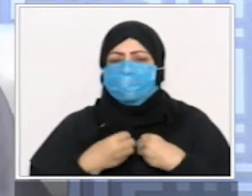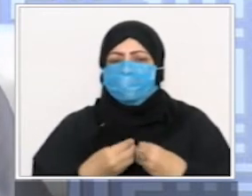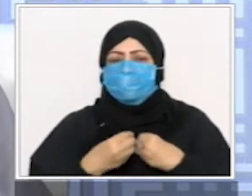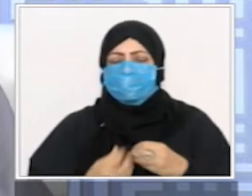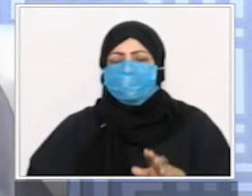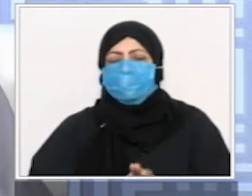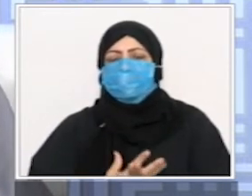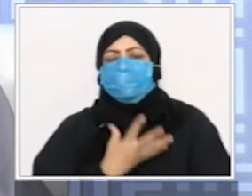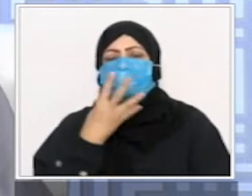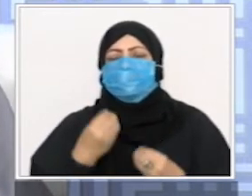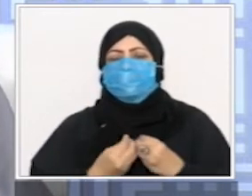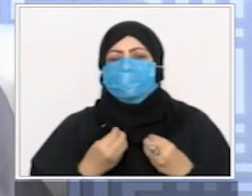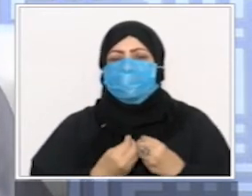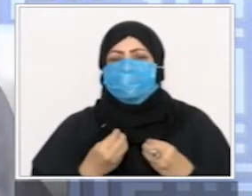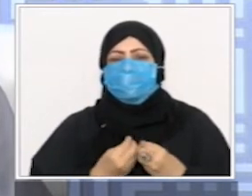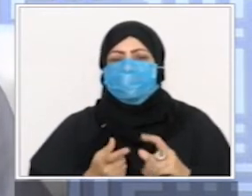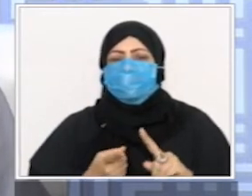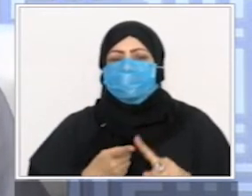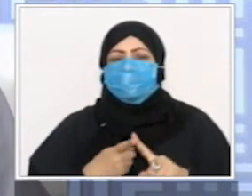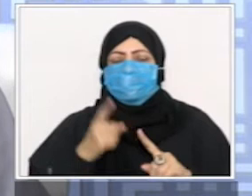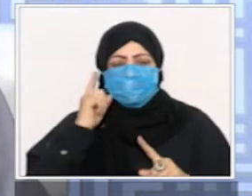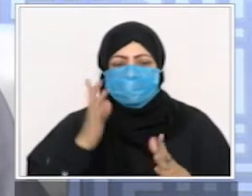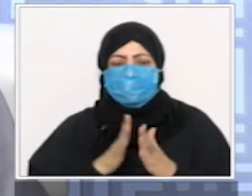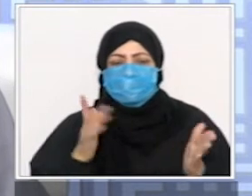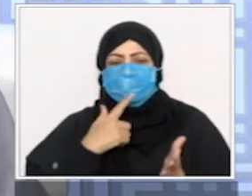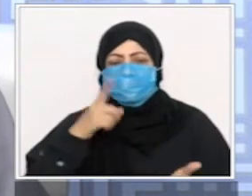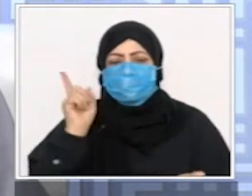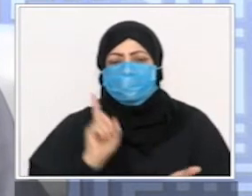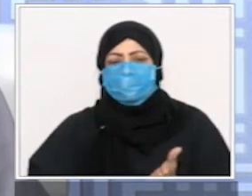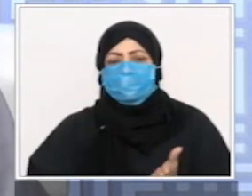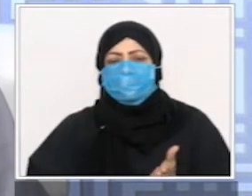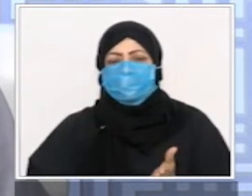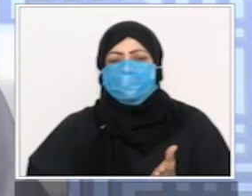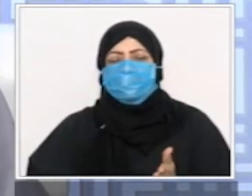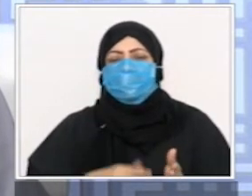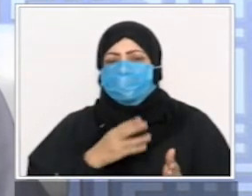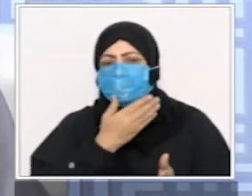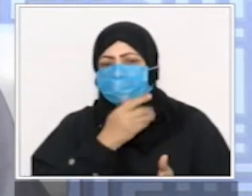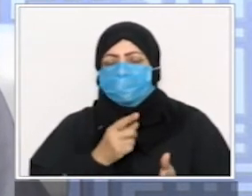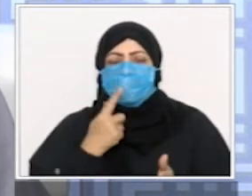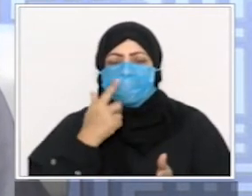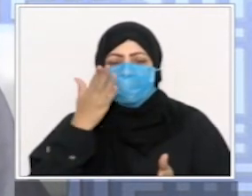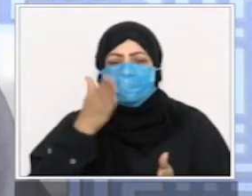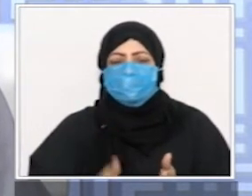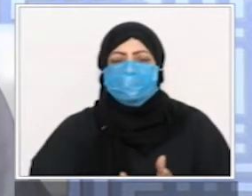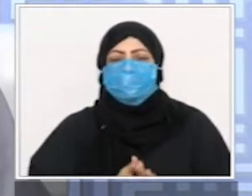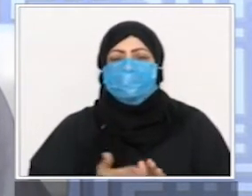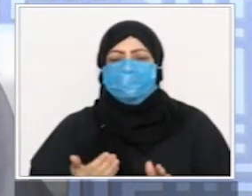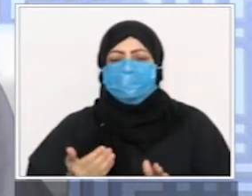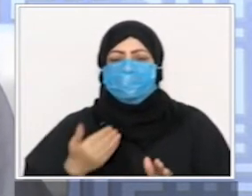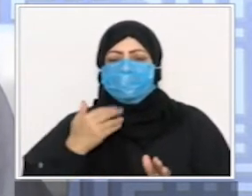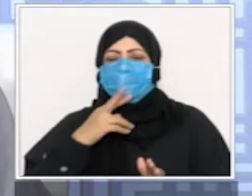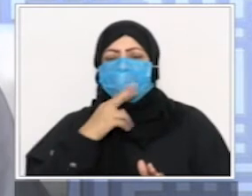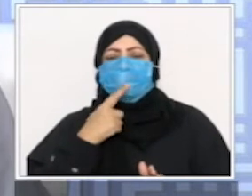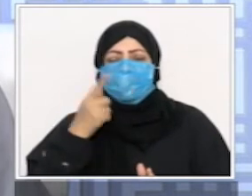الصادق لما يسمونه بالفجر الصادق لأن الآذان الذي قبله يسمى بالآذان الكاذب يعني في غير وقته وإنما هو